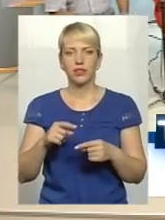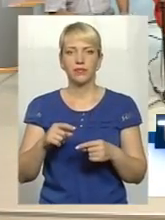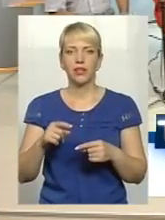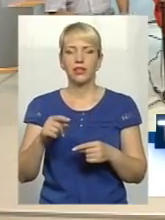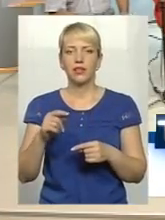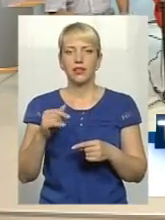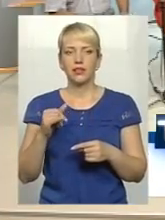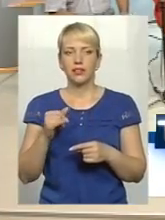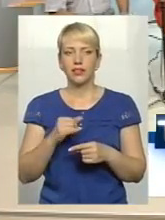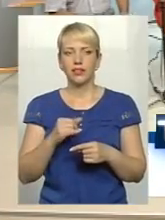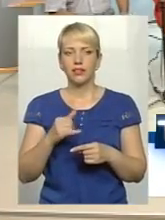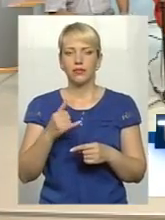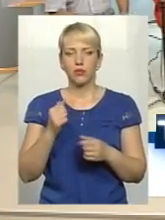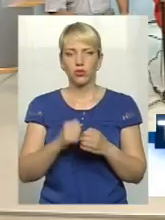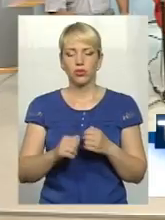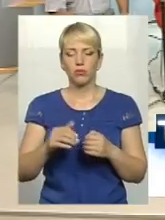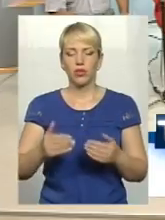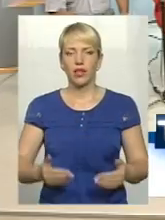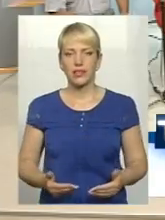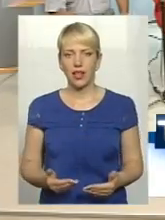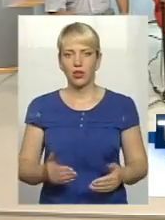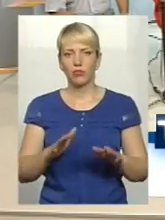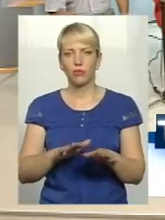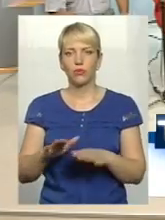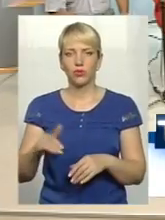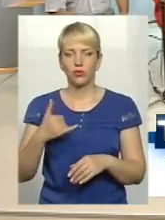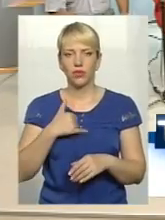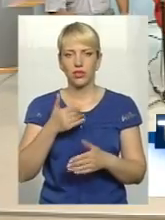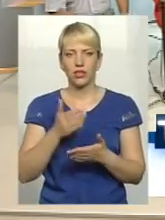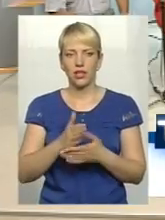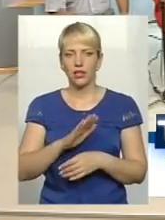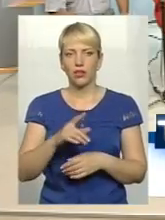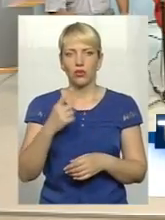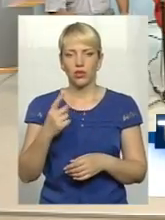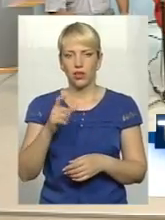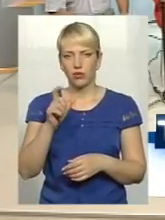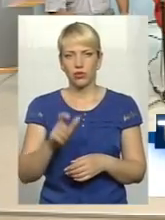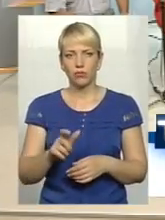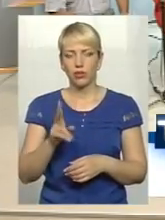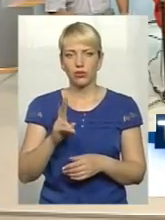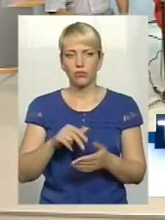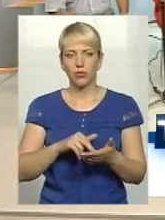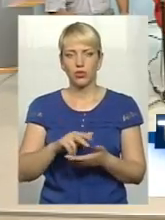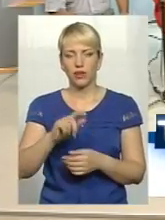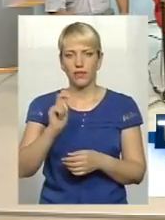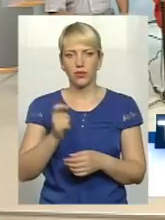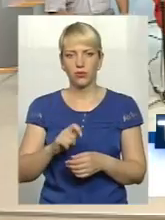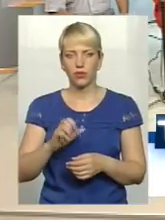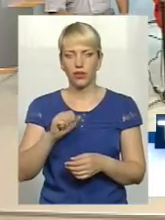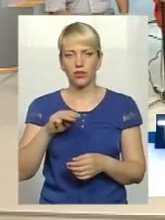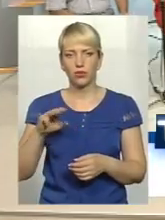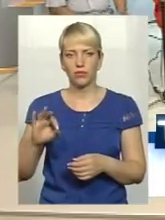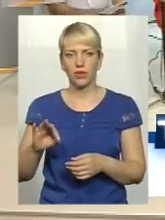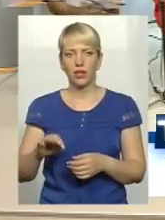кажеться, в нас, в кожному населеному пункті, вже є не одна особа, яка пройшла війну, пройшла АТО.